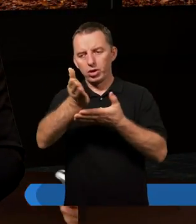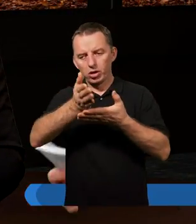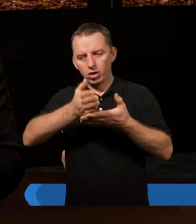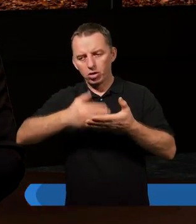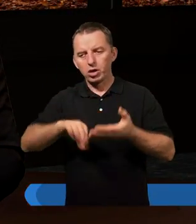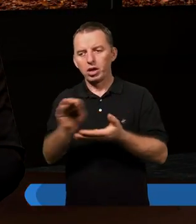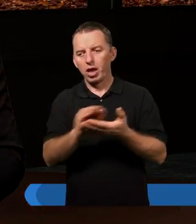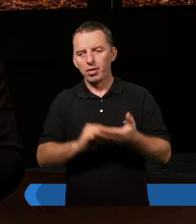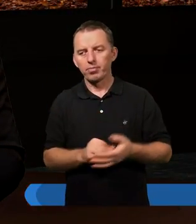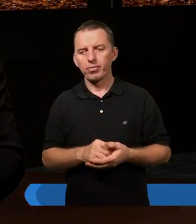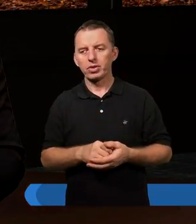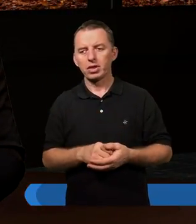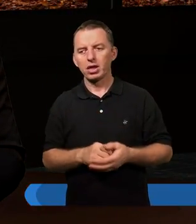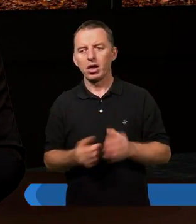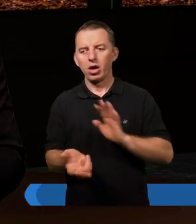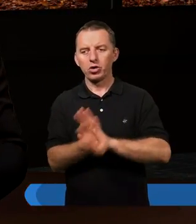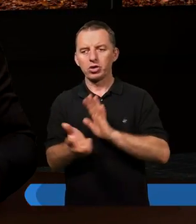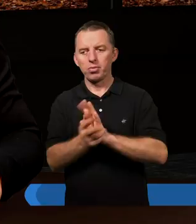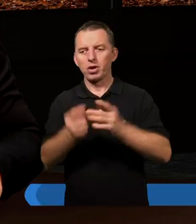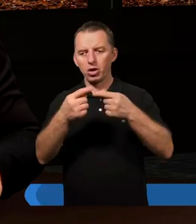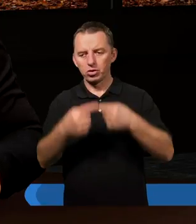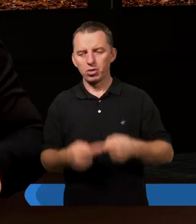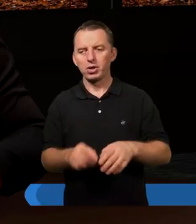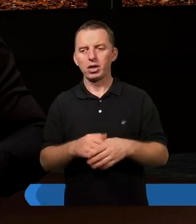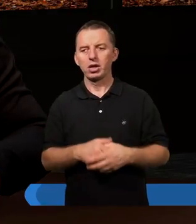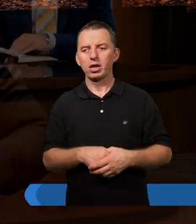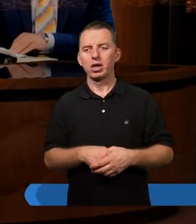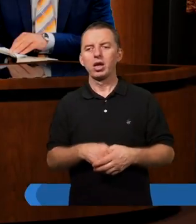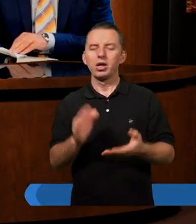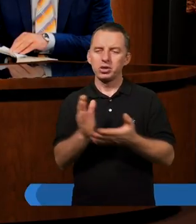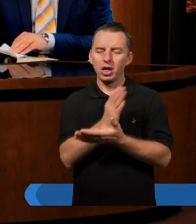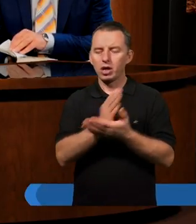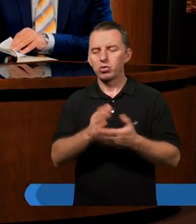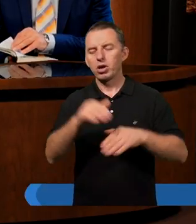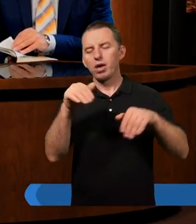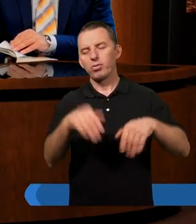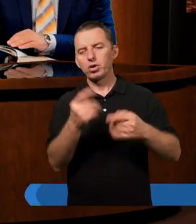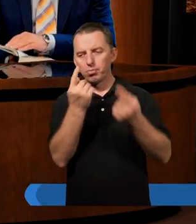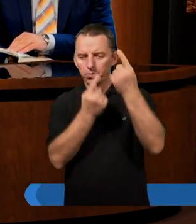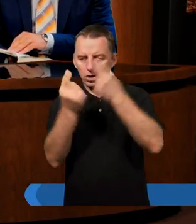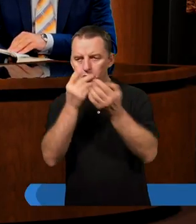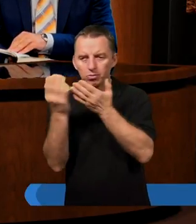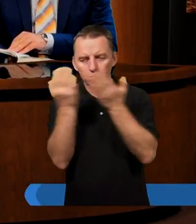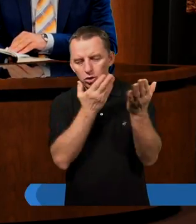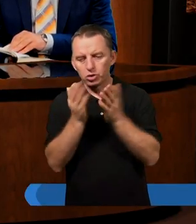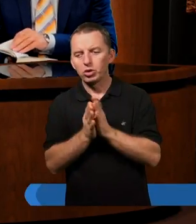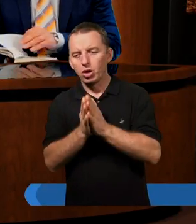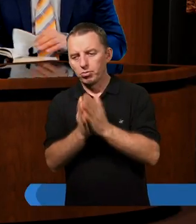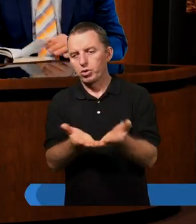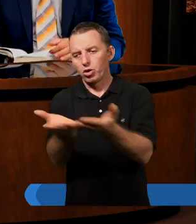napisane, jak już tam dotarł. W XVII, po XXXI, ale tam niektóre możemy myśli przeczytać. Proszę bardzo.